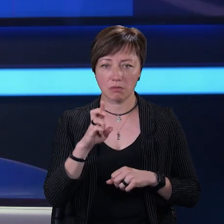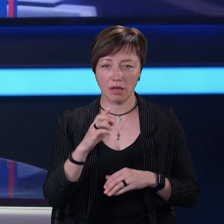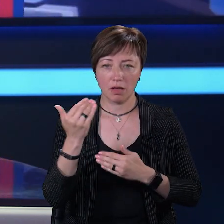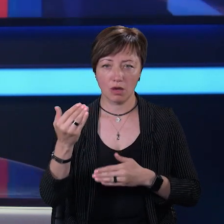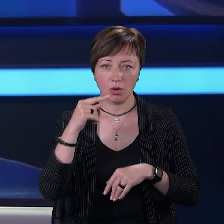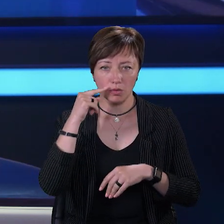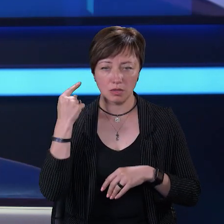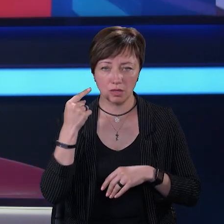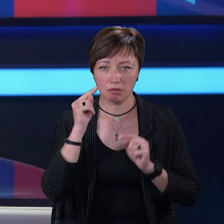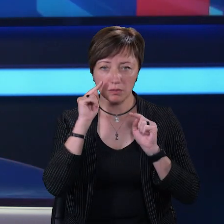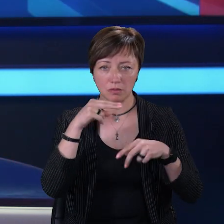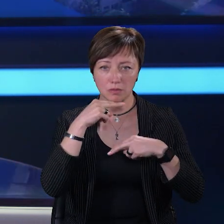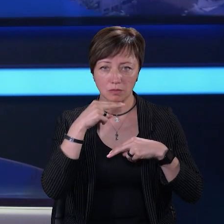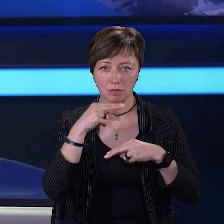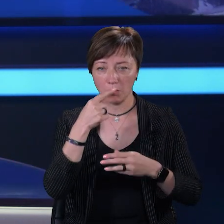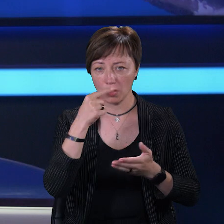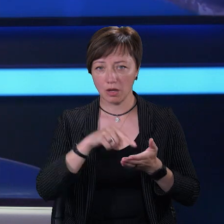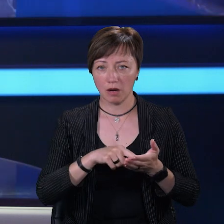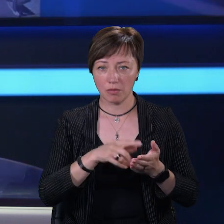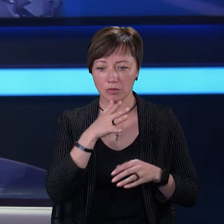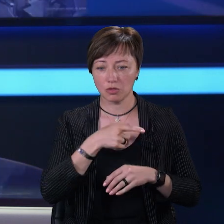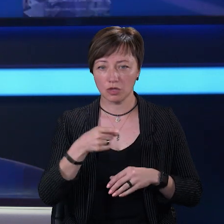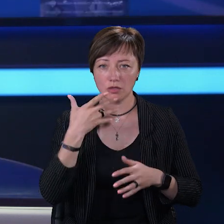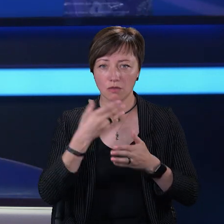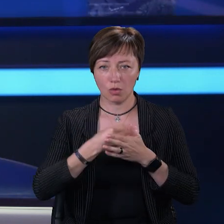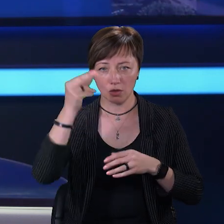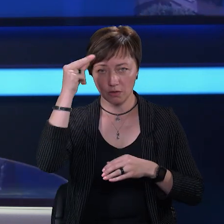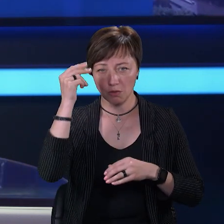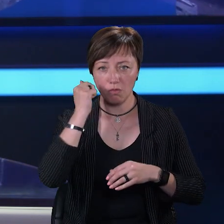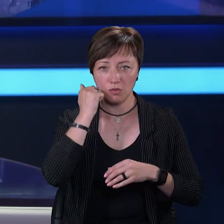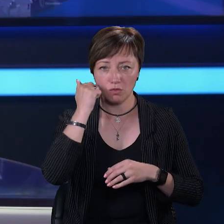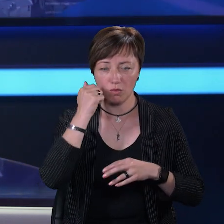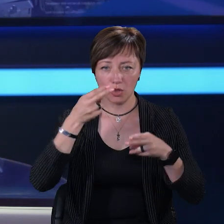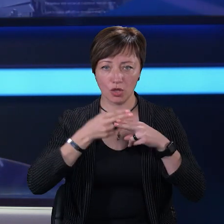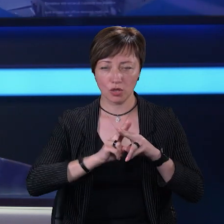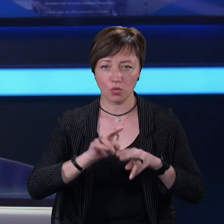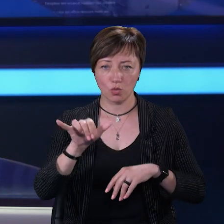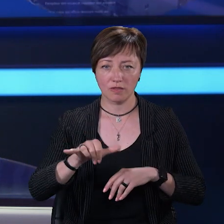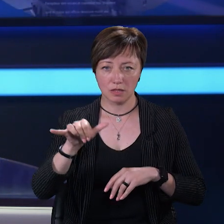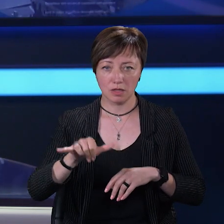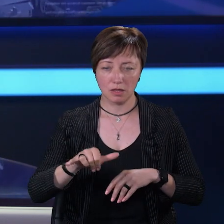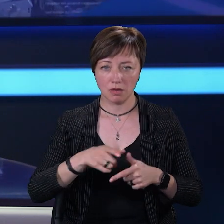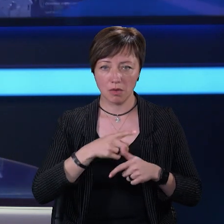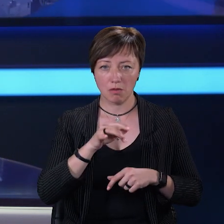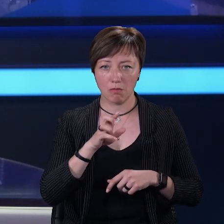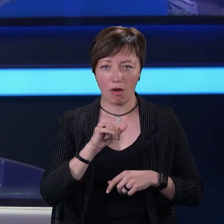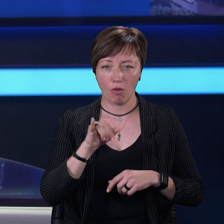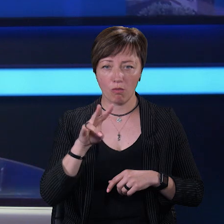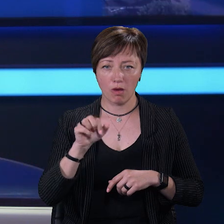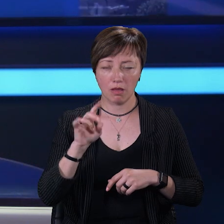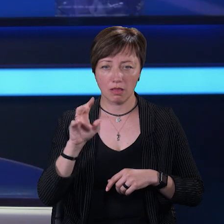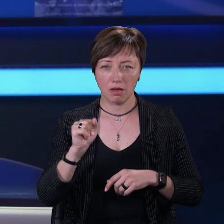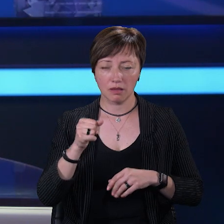Росії. В поле зору ворога він потрапив під час свого навчання в Московському технічному університеті імені Баумана